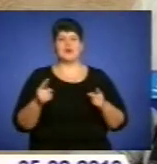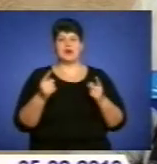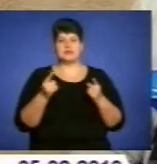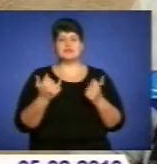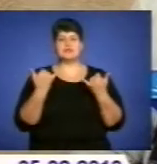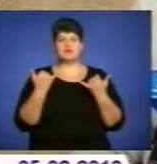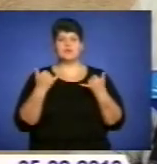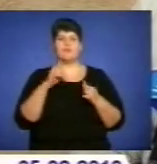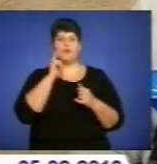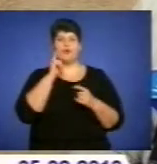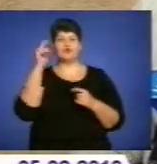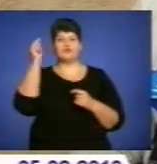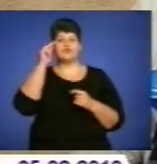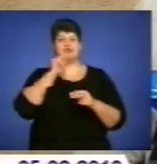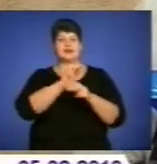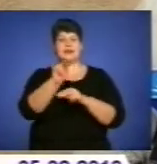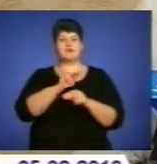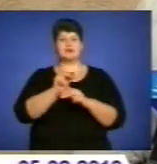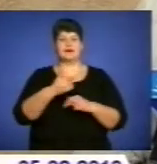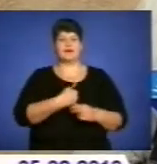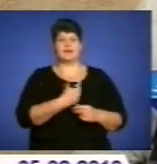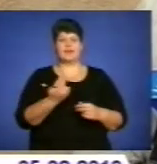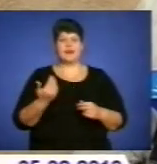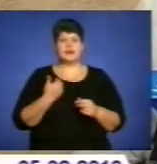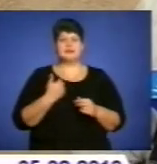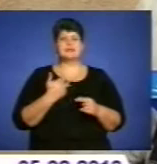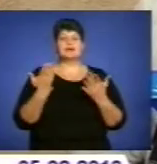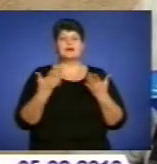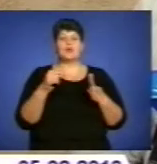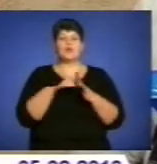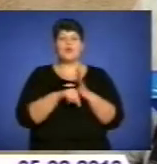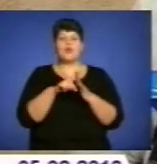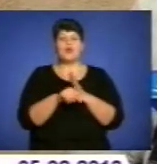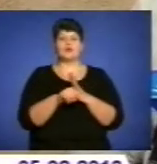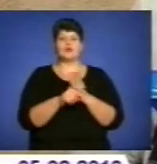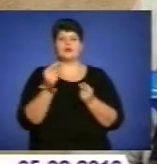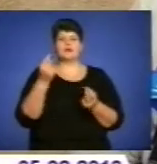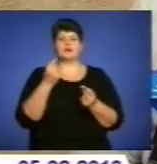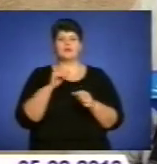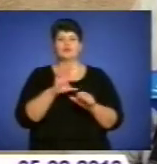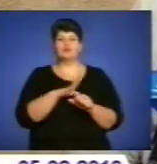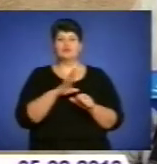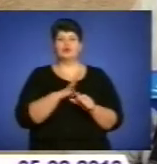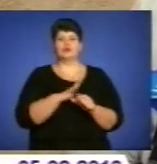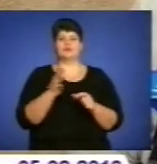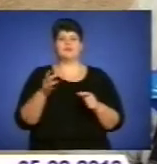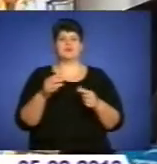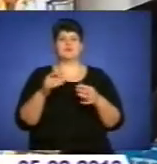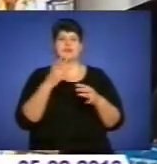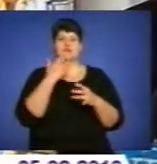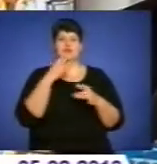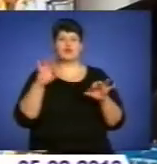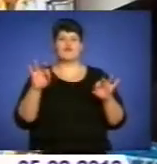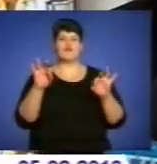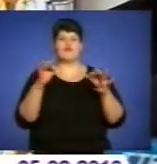не тільки сама вивчає, а нас навчає, яку роль відіграв національно-визвольний рух встановлення української держави. Об